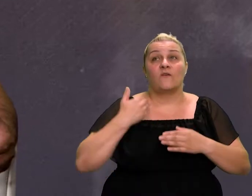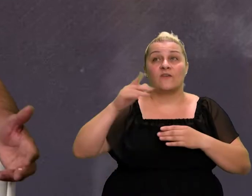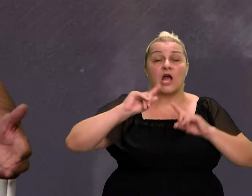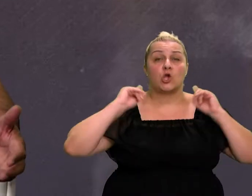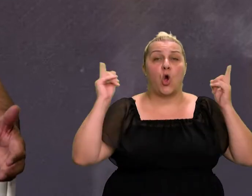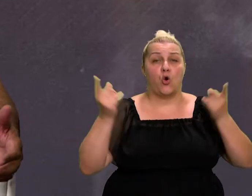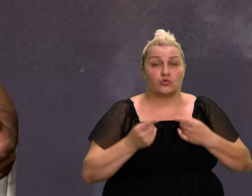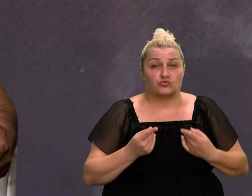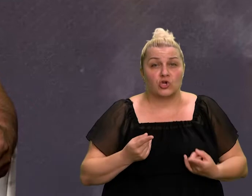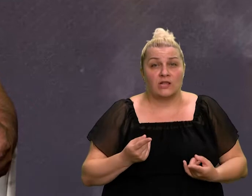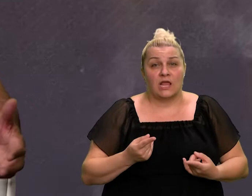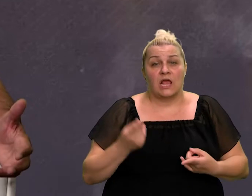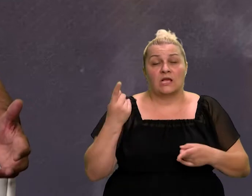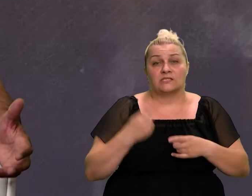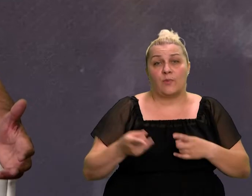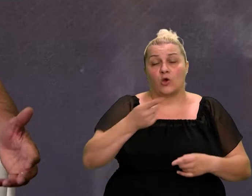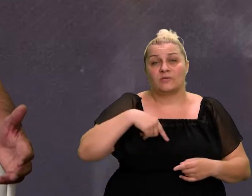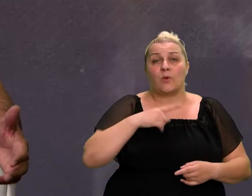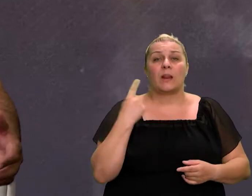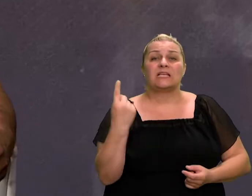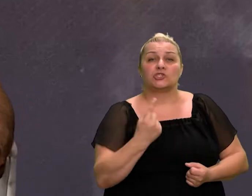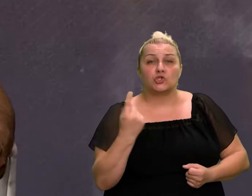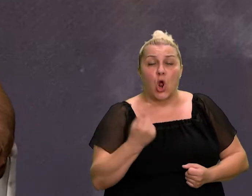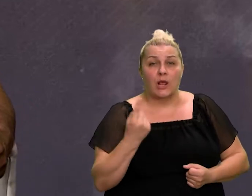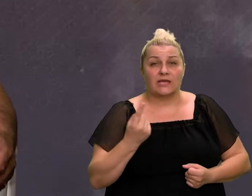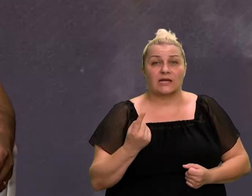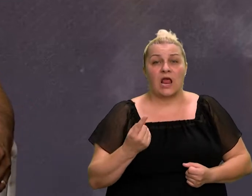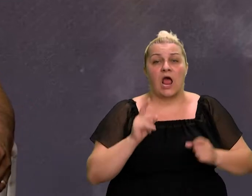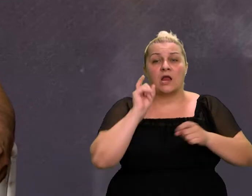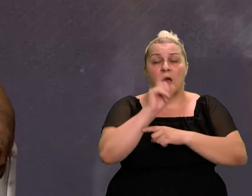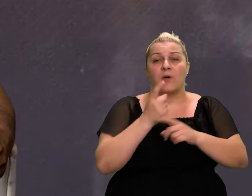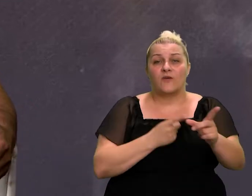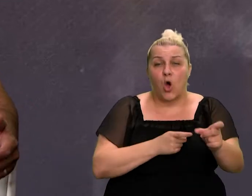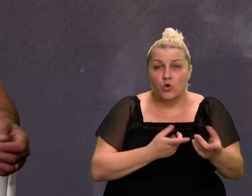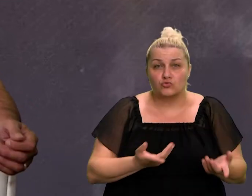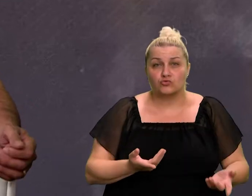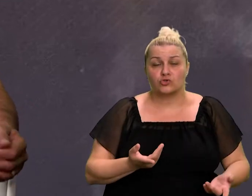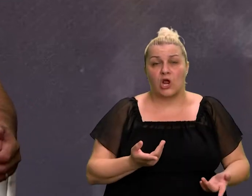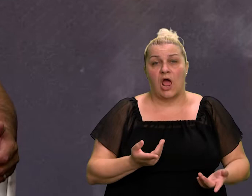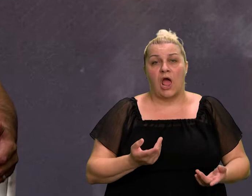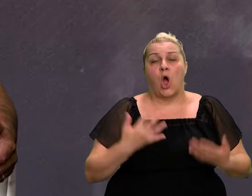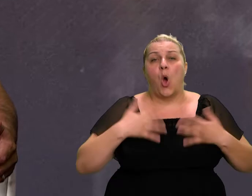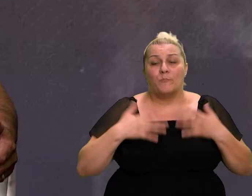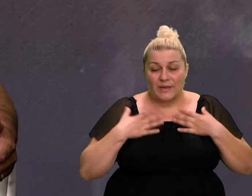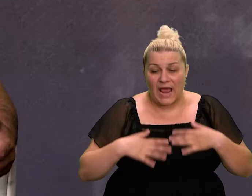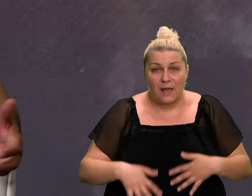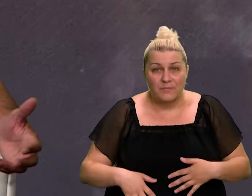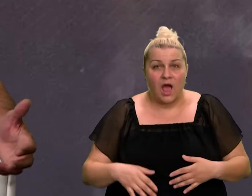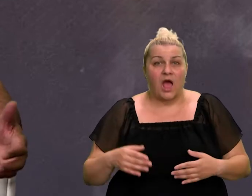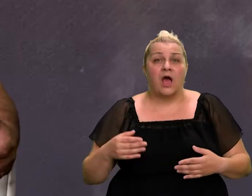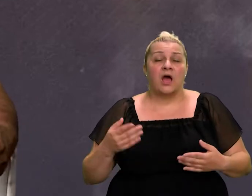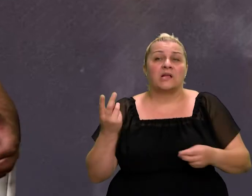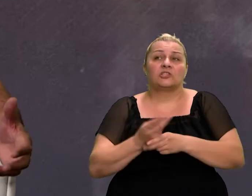okruženje, mi smo bili izolirani što se tiče nabaju oružja, opreme, znači,